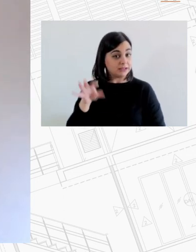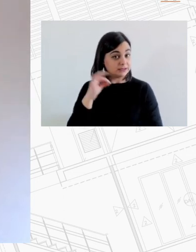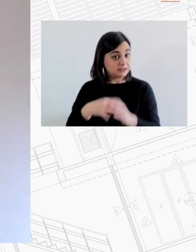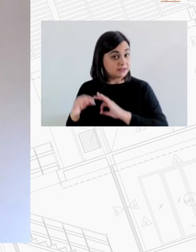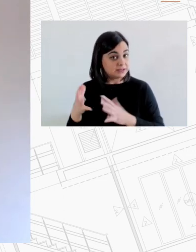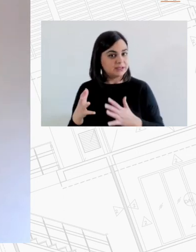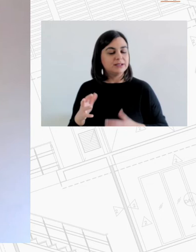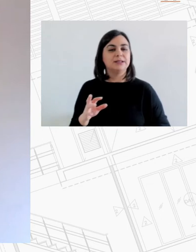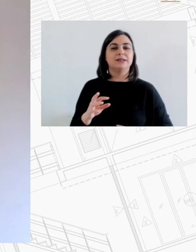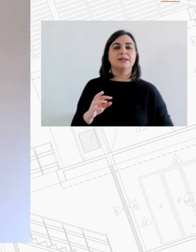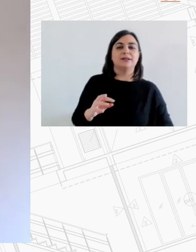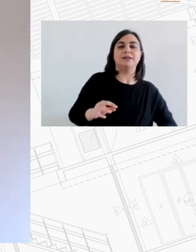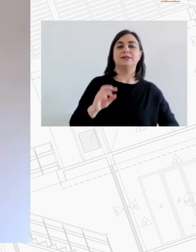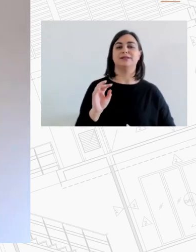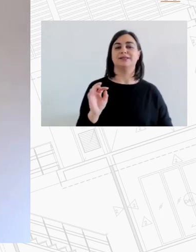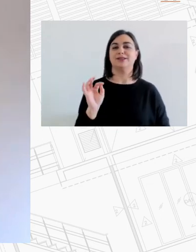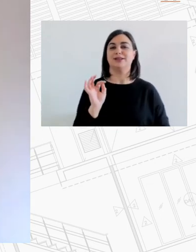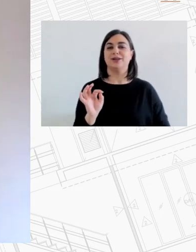Εγώ ομολογώ Όχι ο σχεδέως